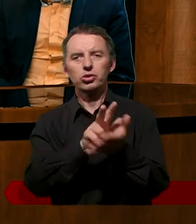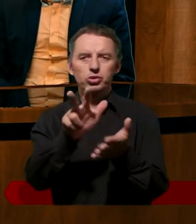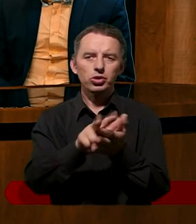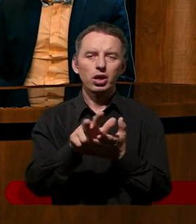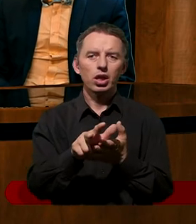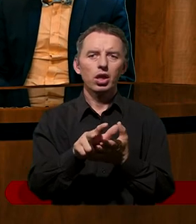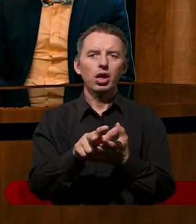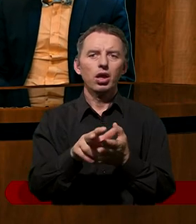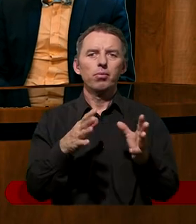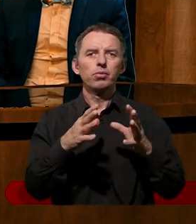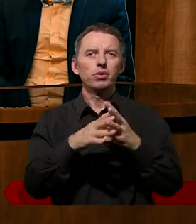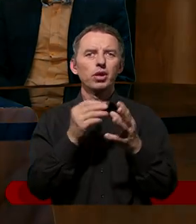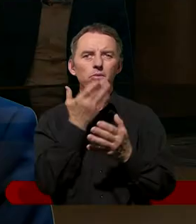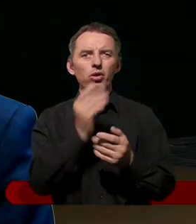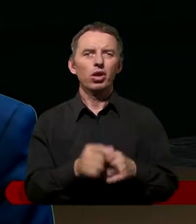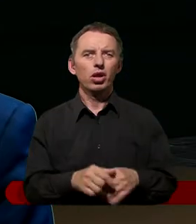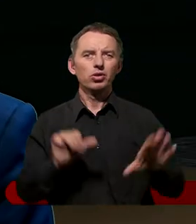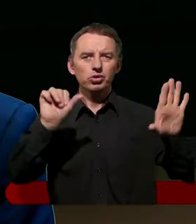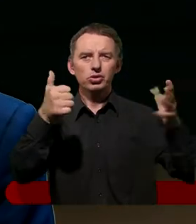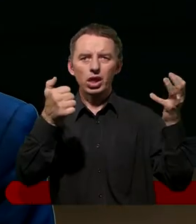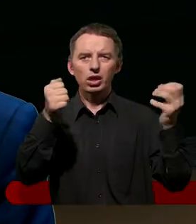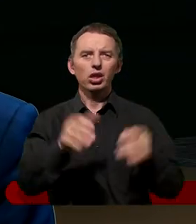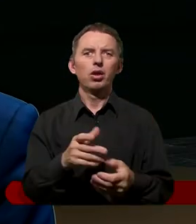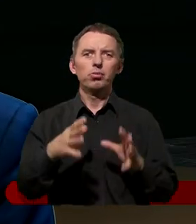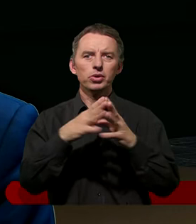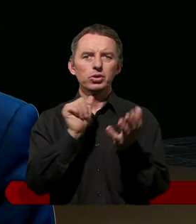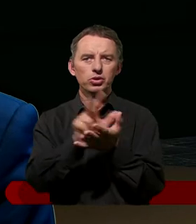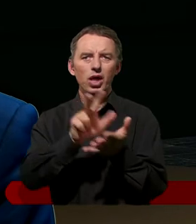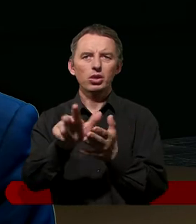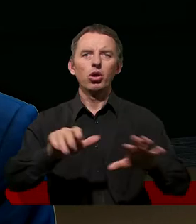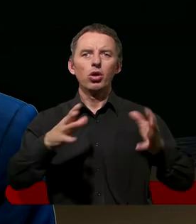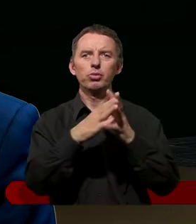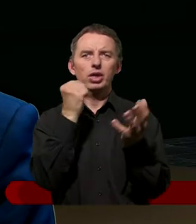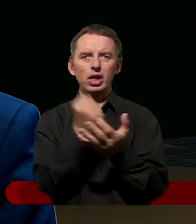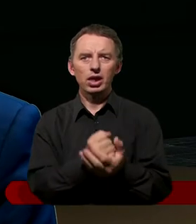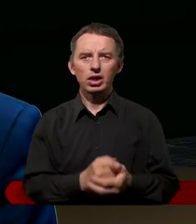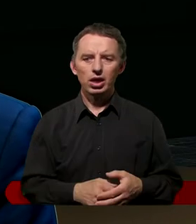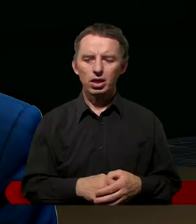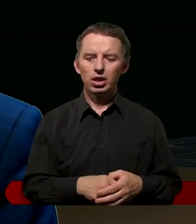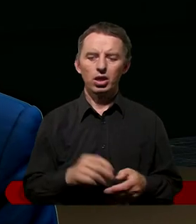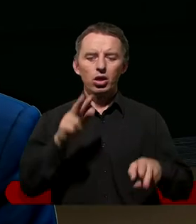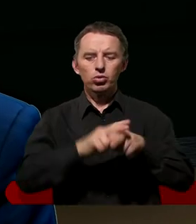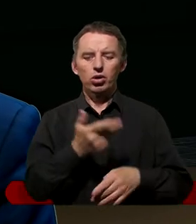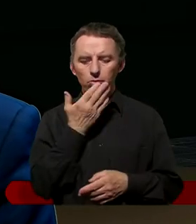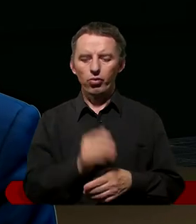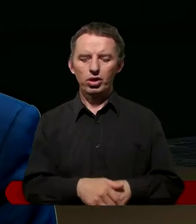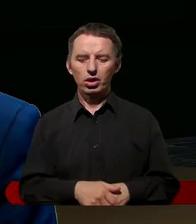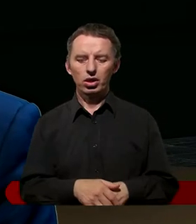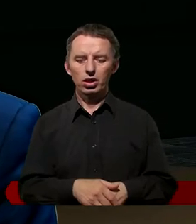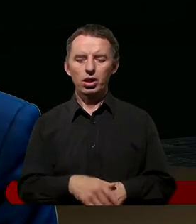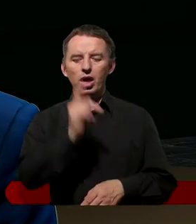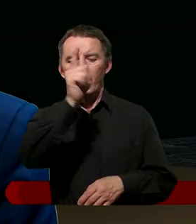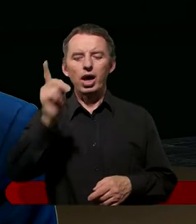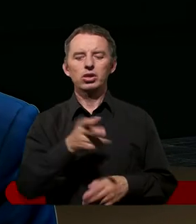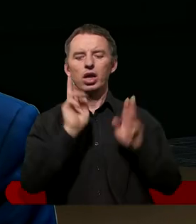613 przykazaniach takich, które wymyślili, zasadach, które wymyślili sobie, prawda, frazyusze uczeni w piśmie. Tak porównajmy to do dzisiaj. Gdyby